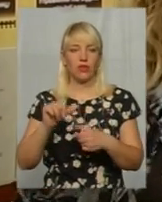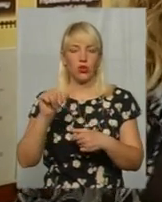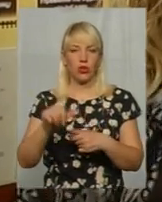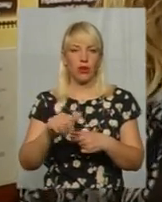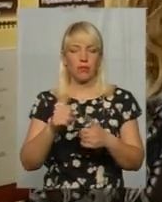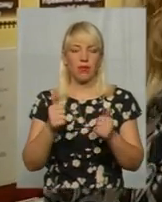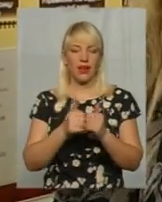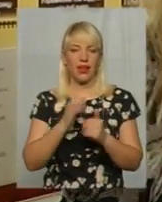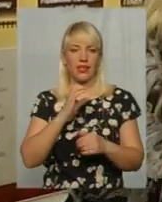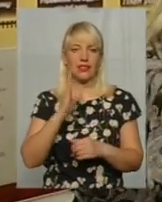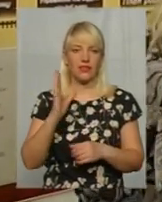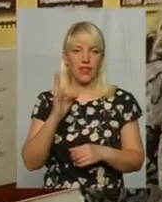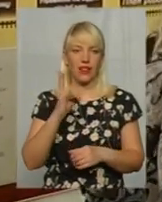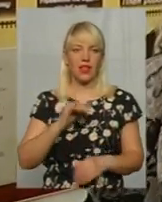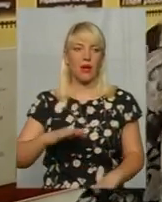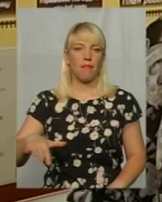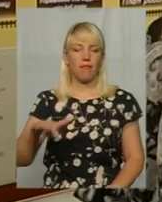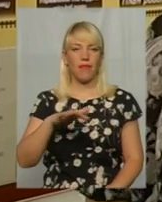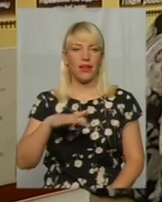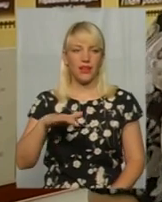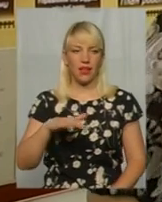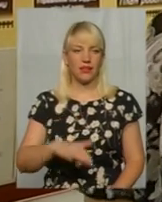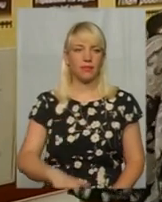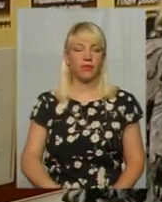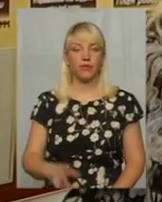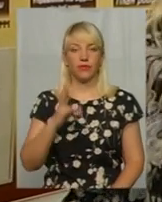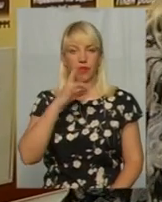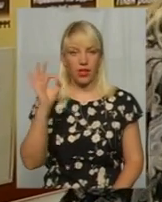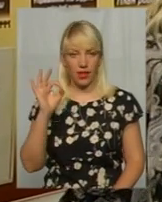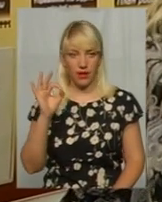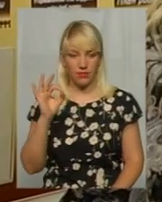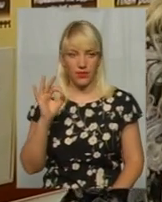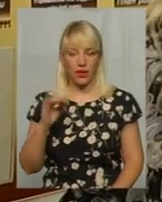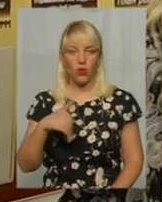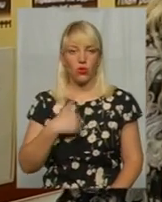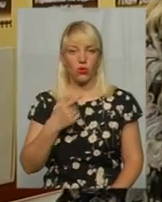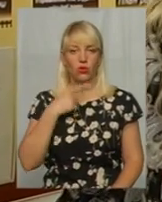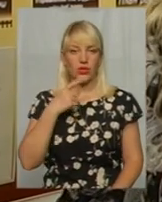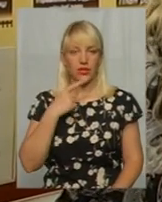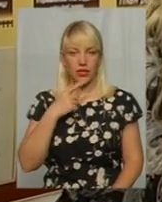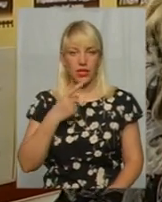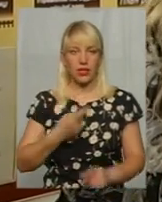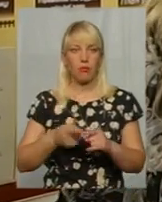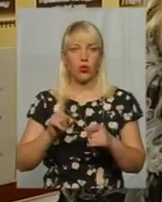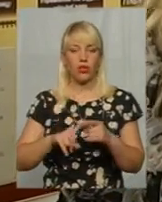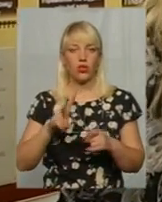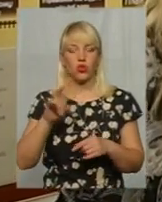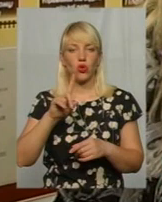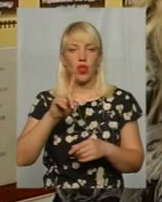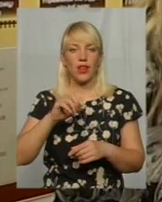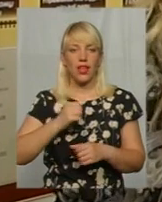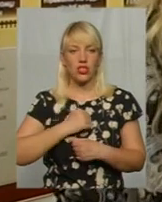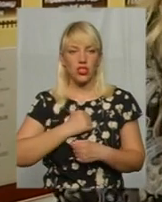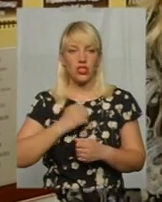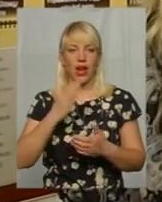СВ, на Байдані біля СВ. Але, я хочу сказати про те, що, на жаль, в місті бувають